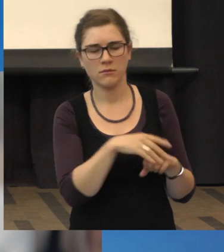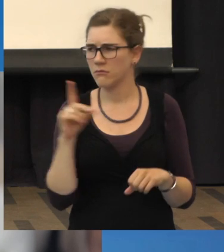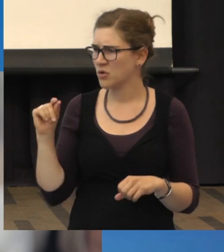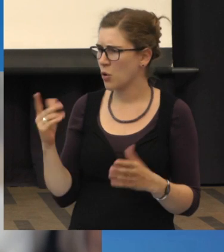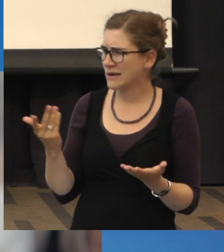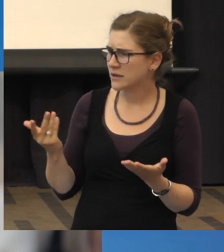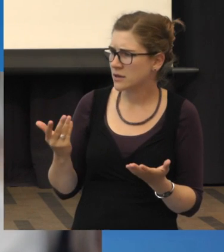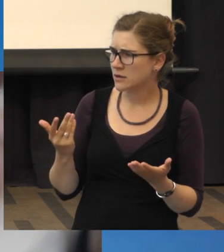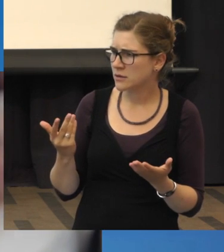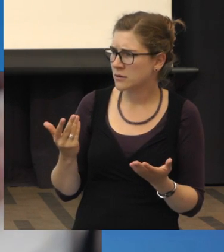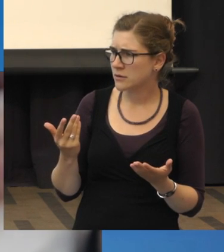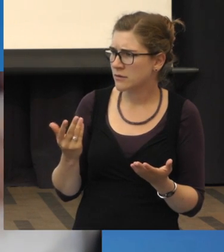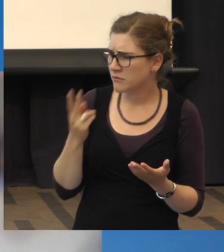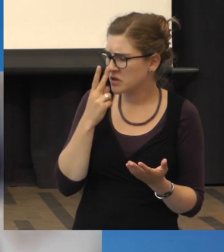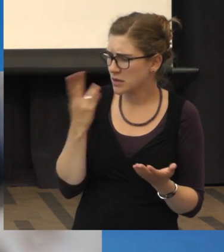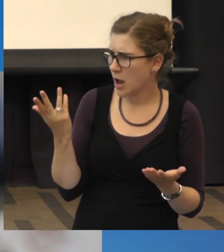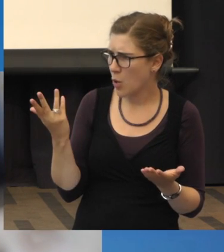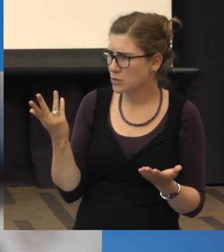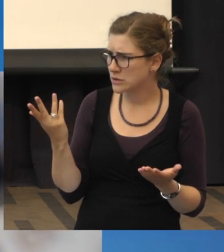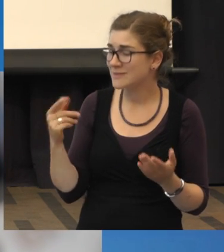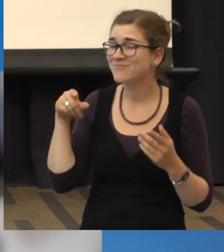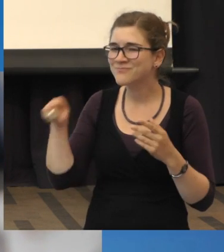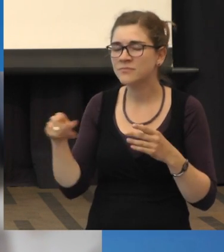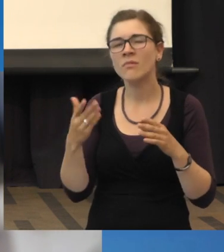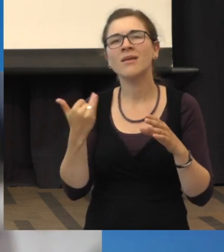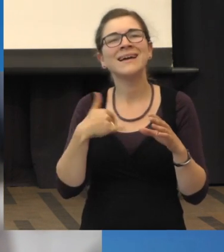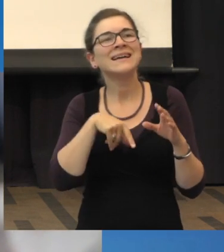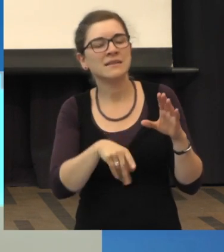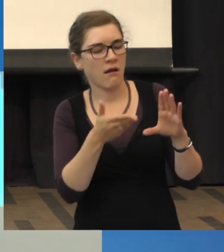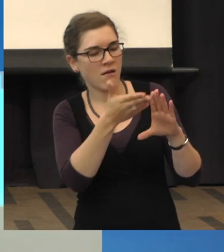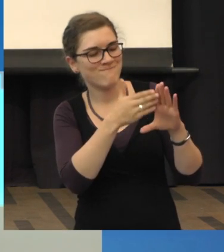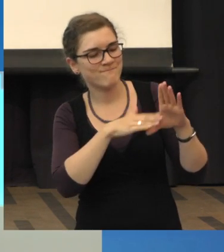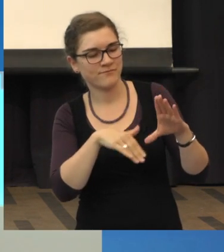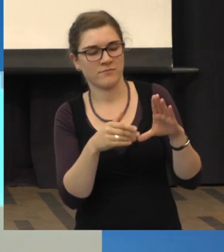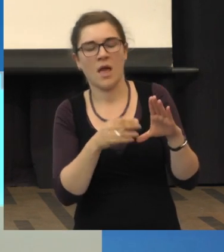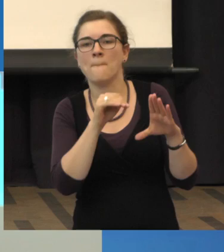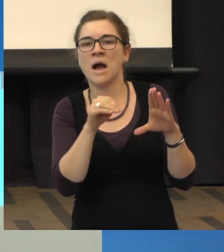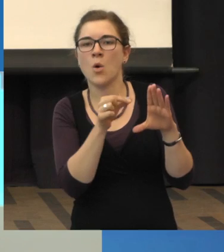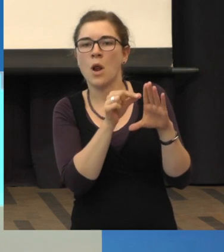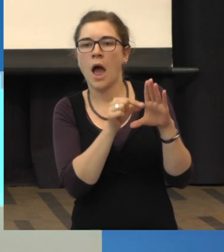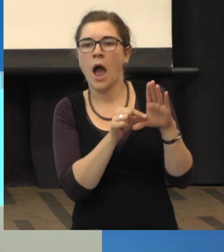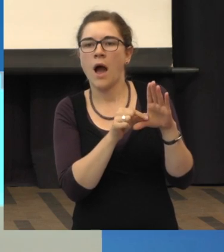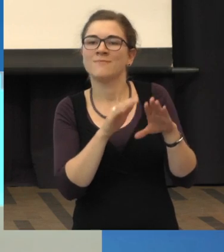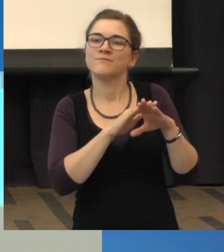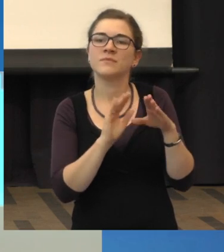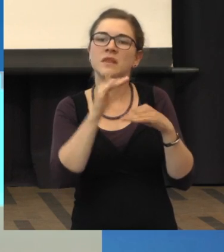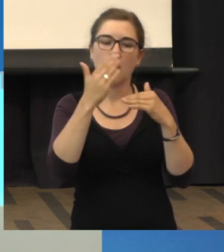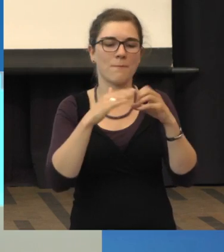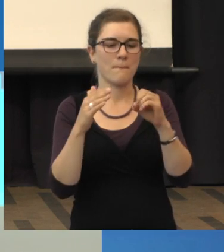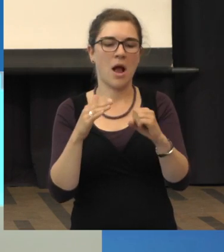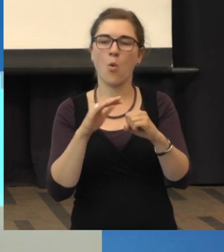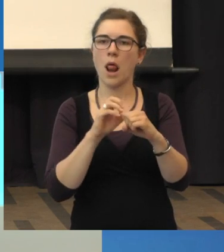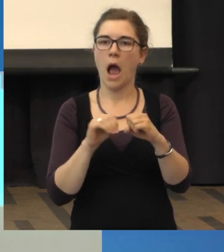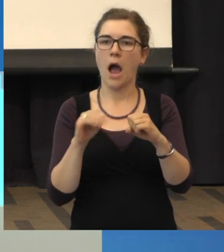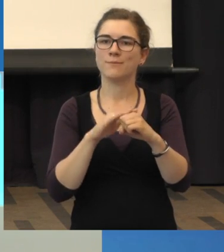würde man da oder wie würde das? holt dann, da ist so eine Haut auf der Makula, so eine feine, dünne Haut vom Glaskörper und die